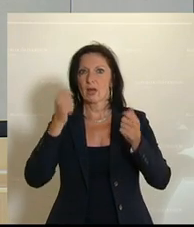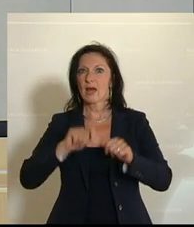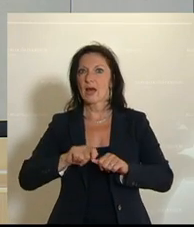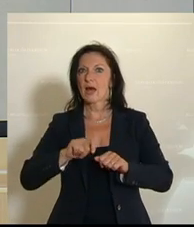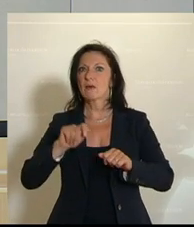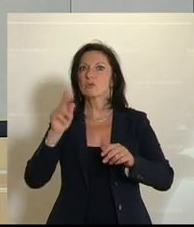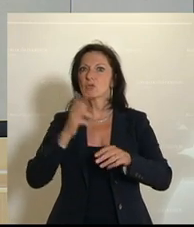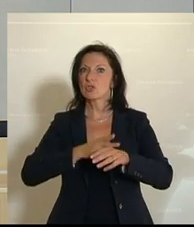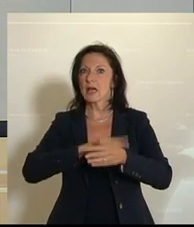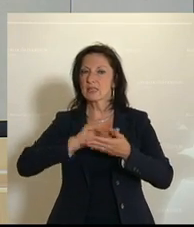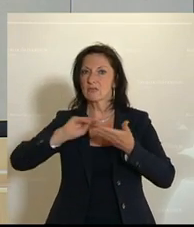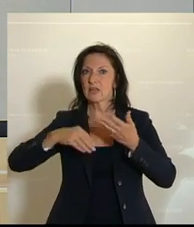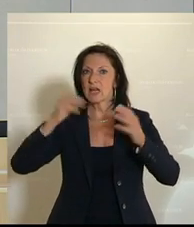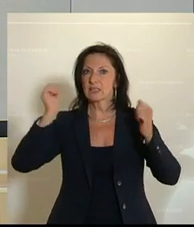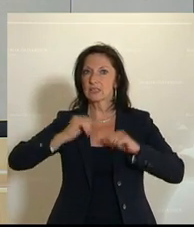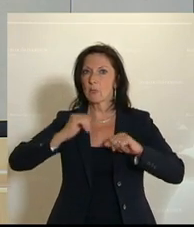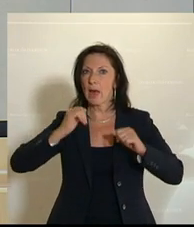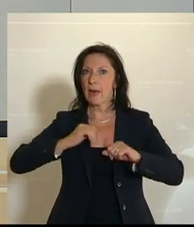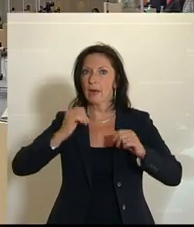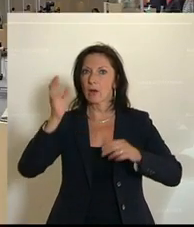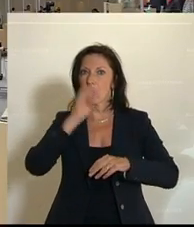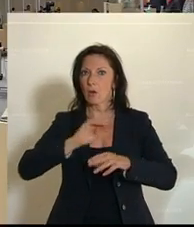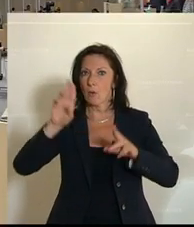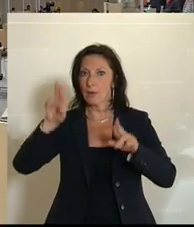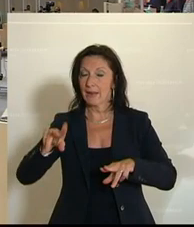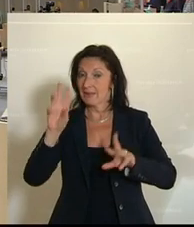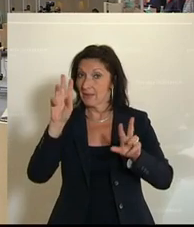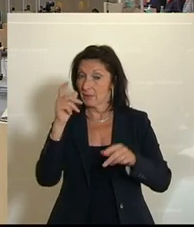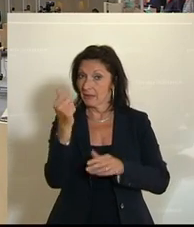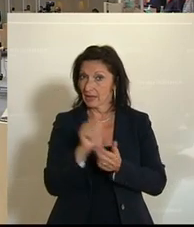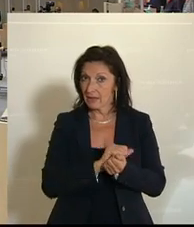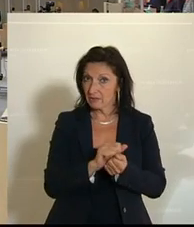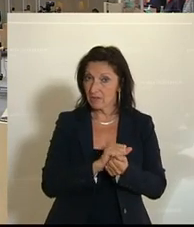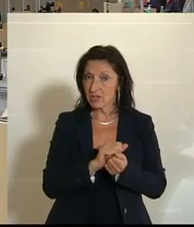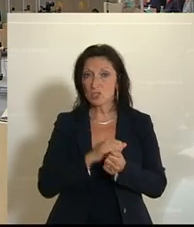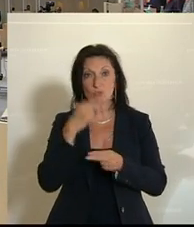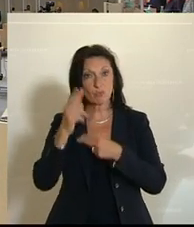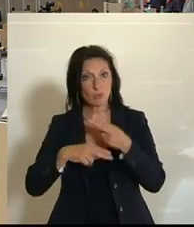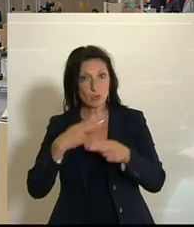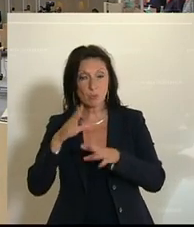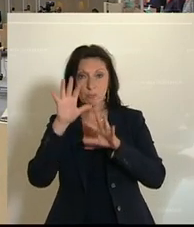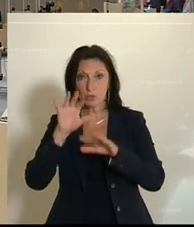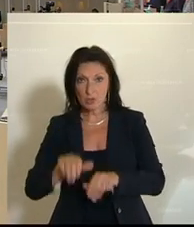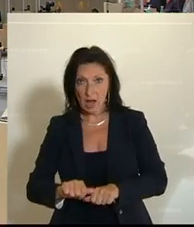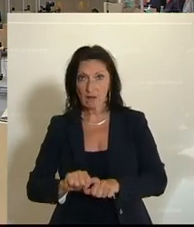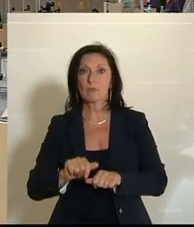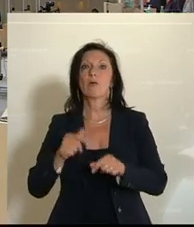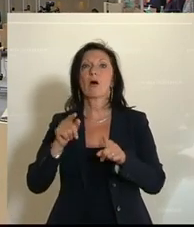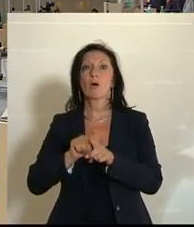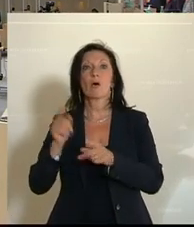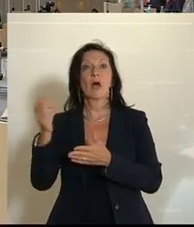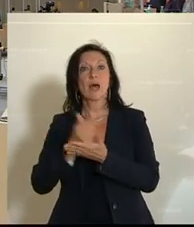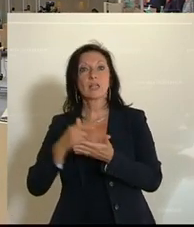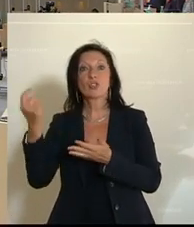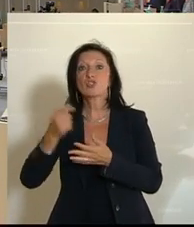Staatsvertrags über Einkommen des Europarats, über Geldwäsche sowie Ermittlung, Beschlagnahme und Einziehung von Erträgen